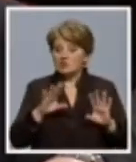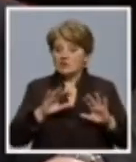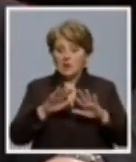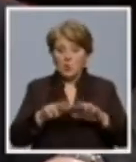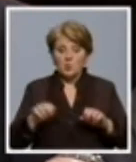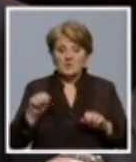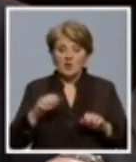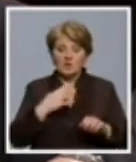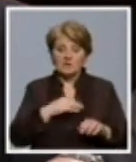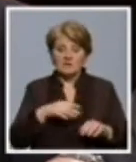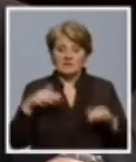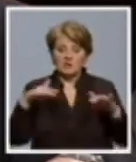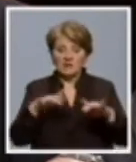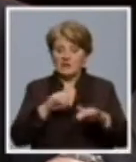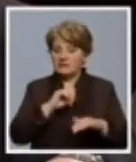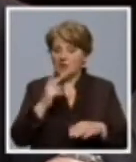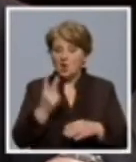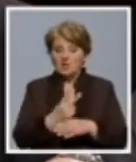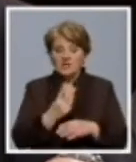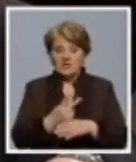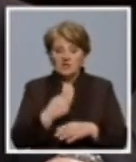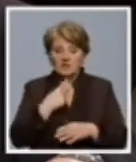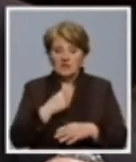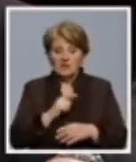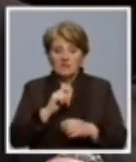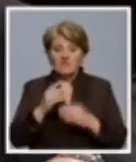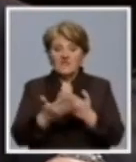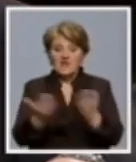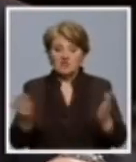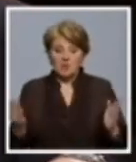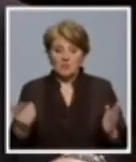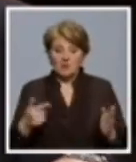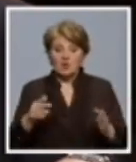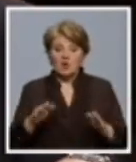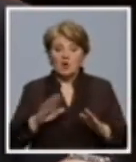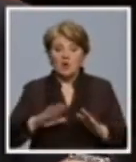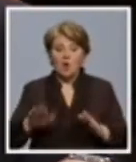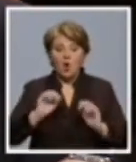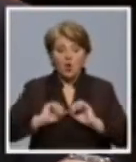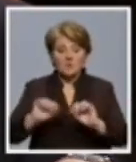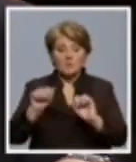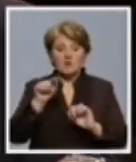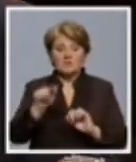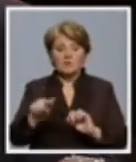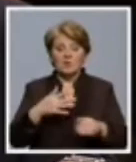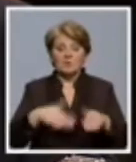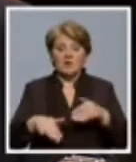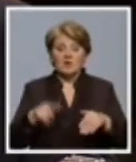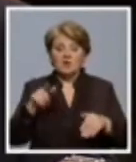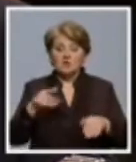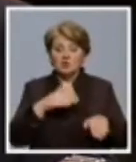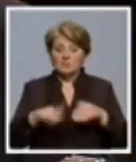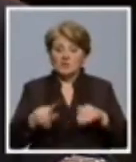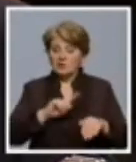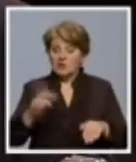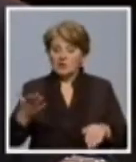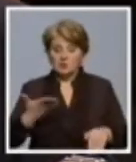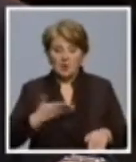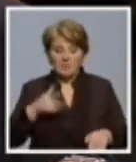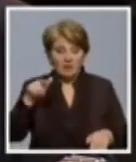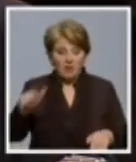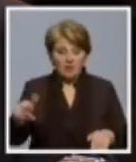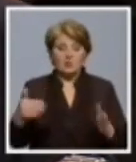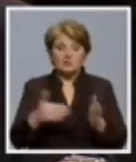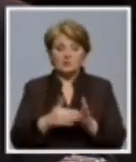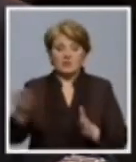uzao od Hrvatskog naroda, niti od Hrvatske države. Častnican Hrvatskoj viječe obrane koji je odbio povlaštanju mirovinu upravo zbog toga što tu mirovinu nisu dobili oni koji